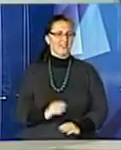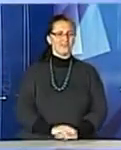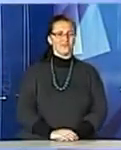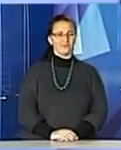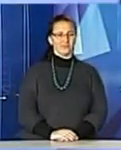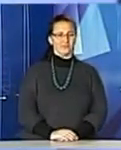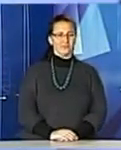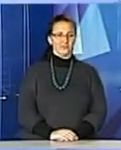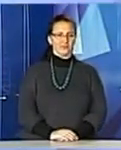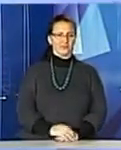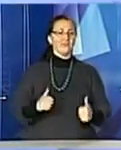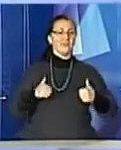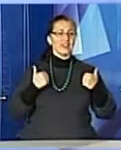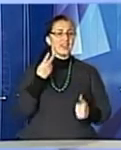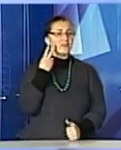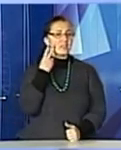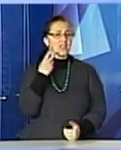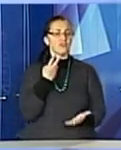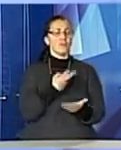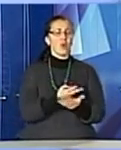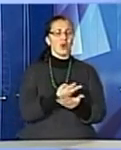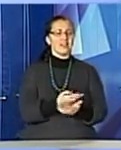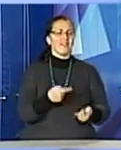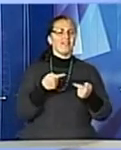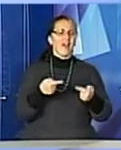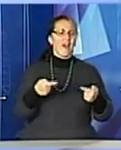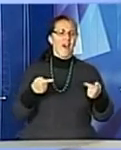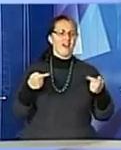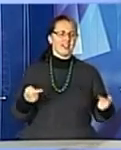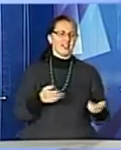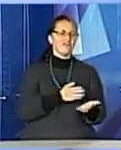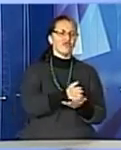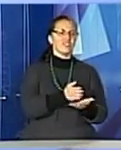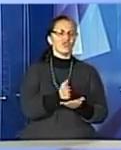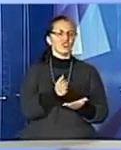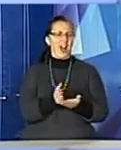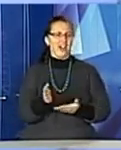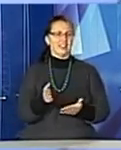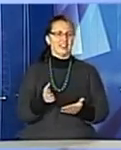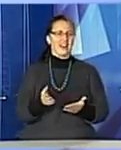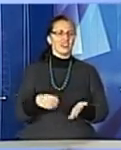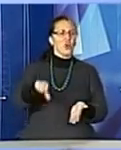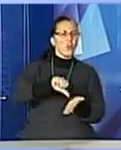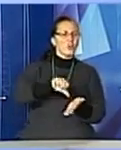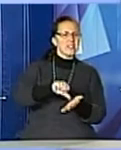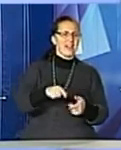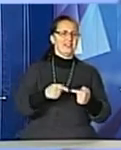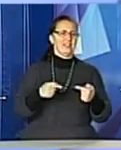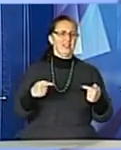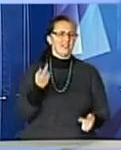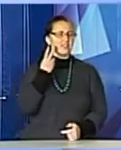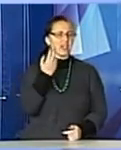Ми стараємося завжди показати різні жанри, різні склади виконавців. Завжди